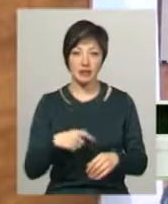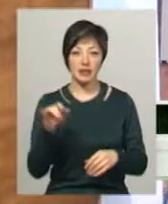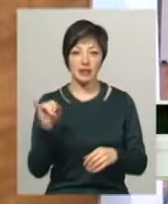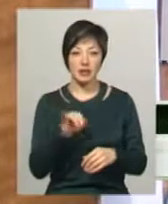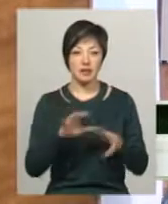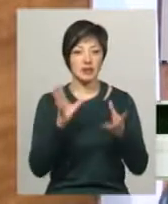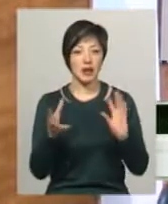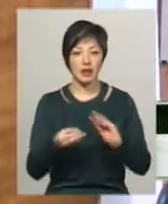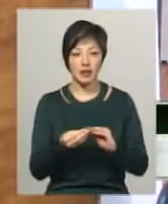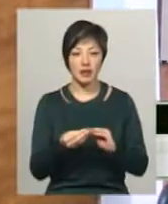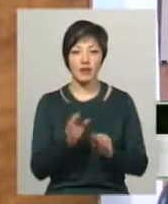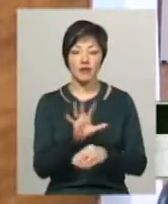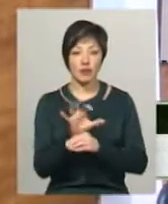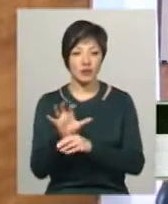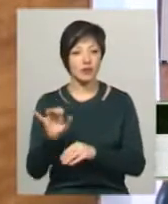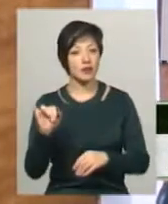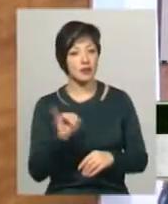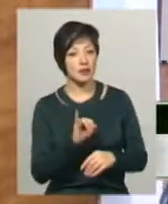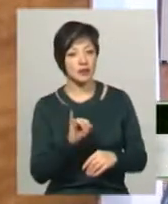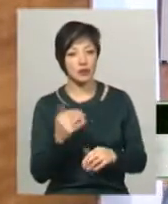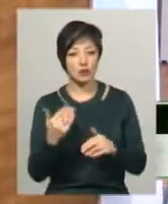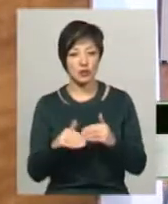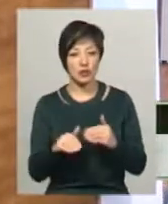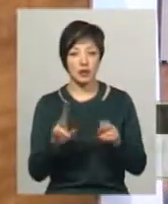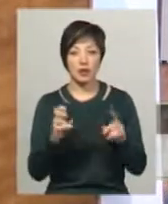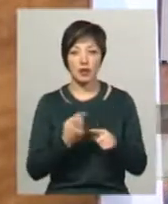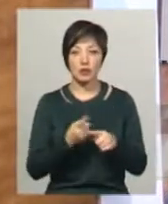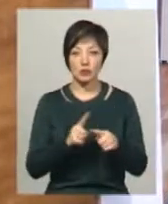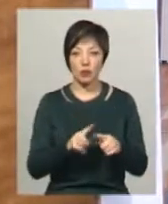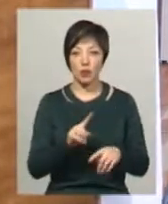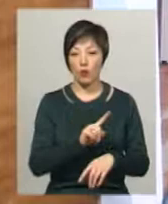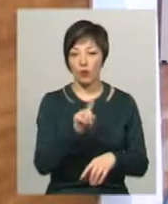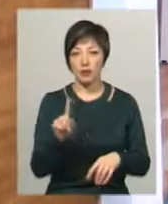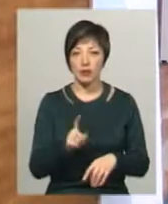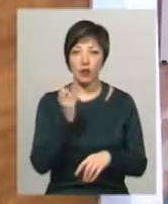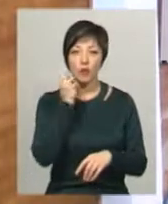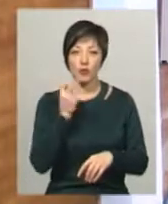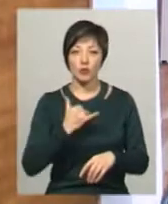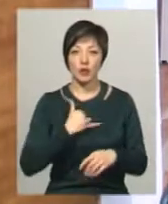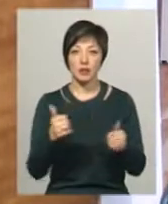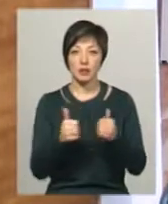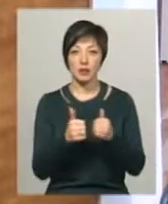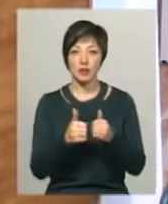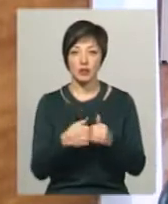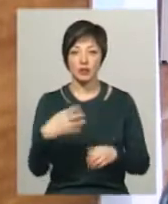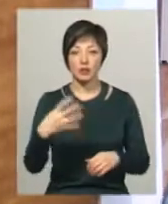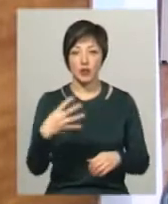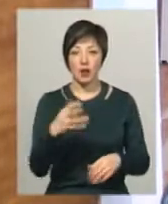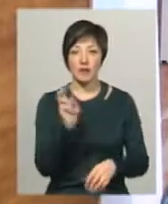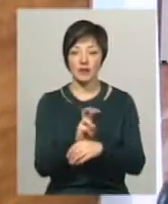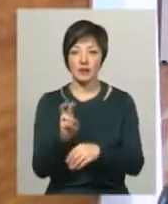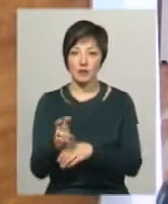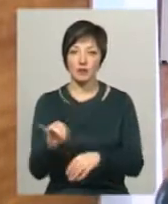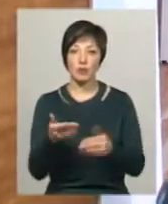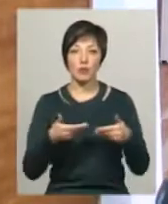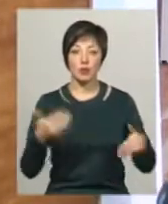взагалі світлин. І вже на цю годину, тобто на обід, в нас біля чотирьох десятків було відвідувачів,